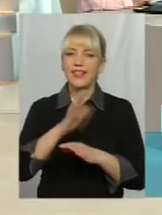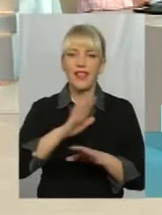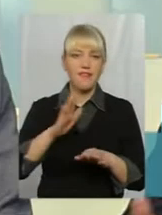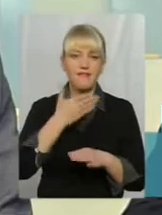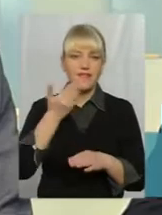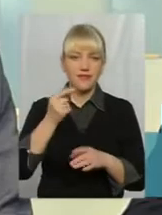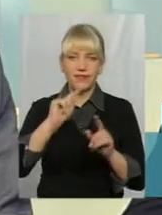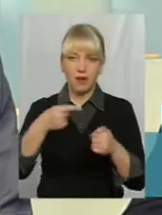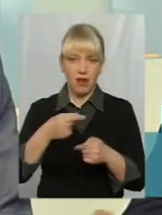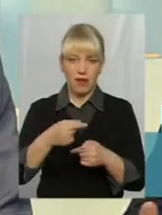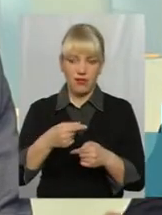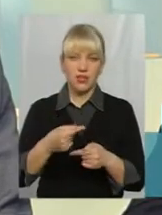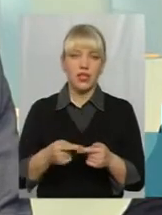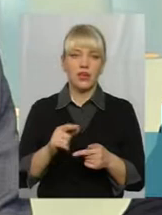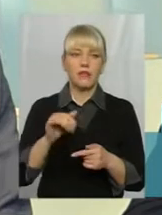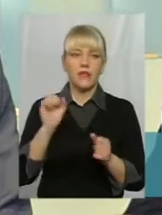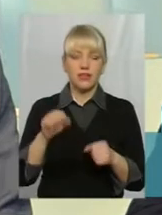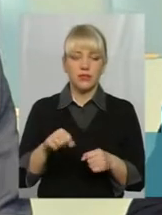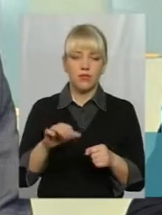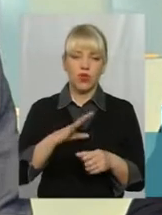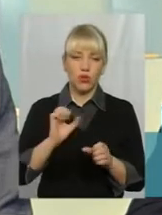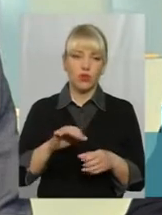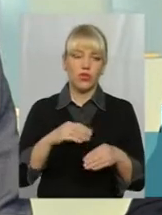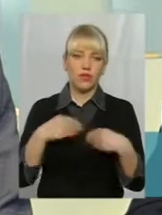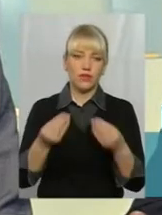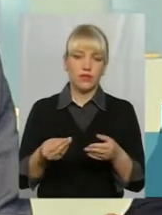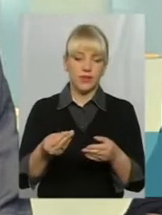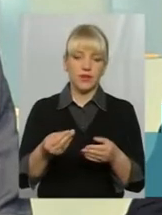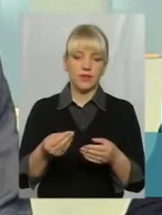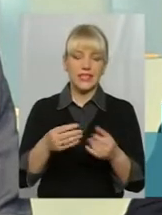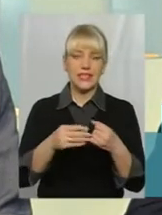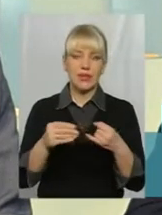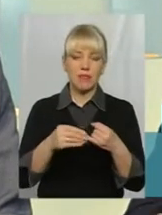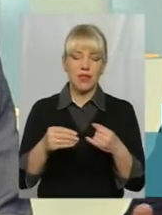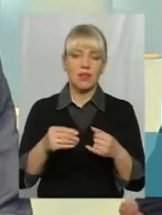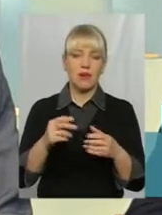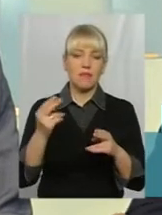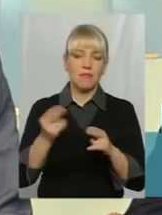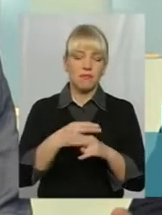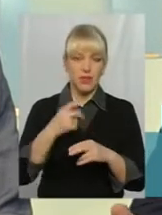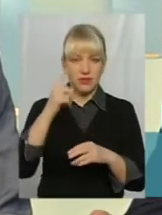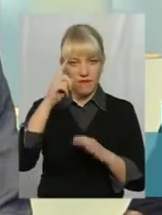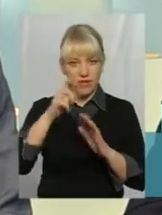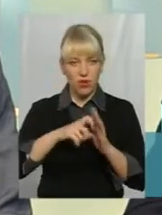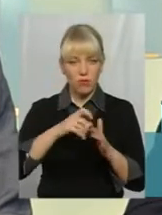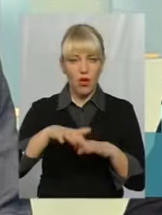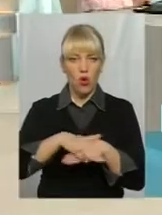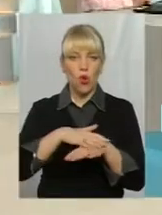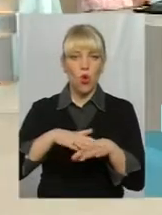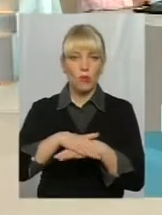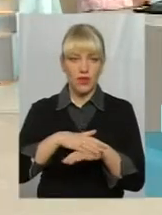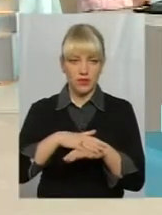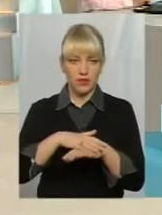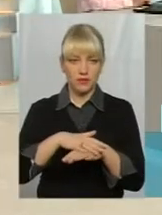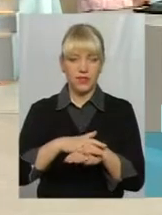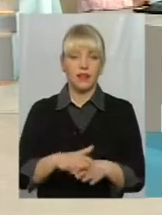Тобто, дійсно, могло відбуватись надання земельних ділянок безвідома громади. Лише з